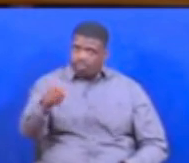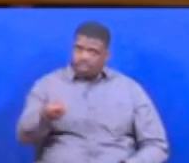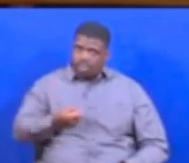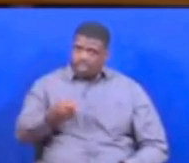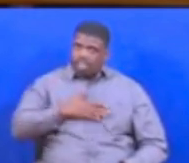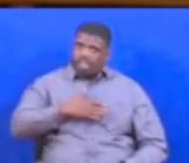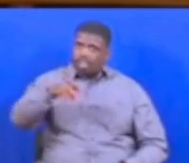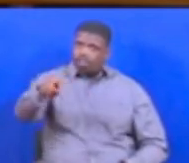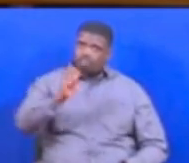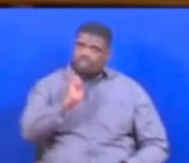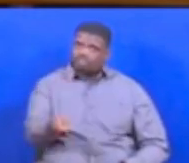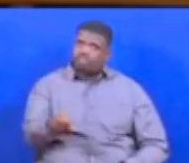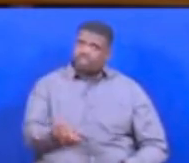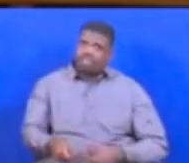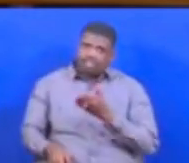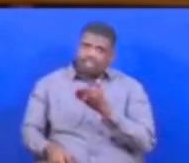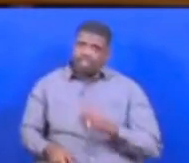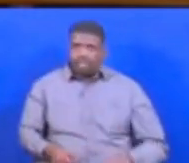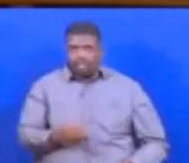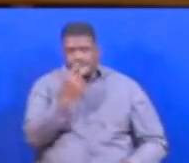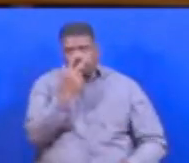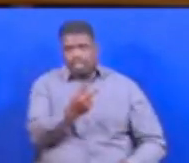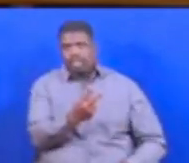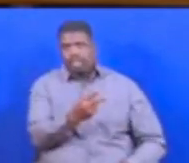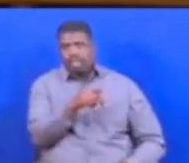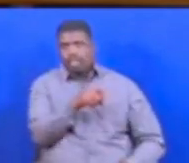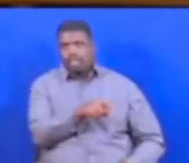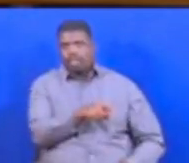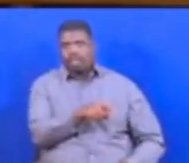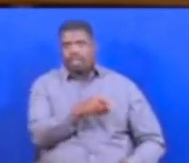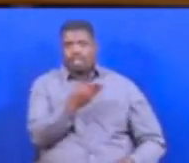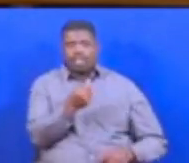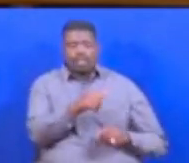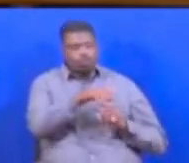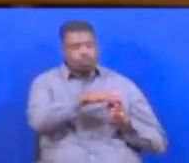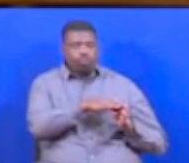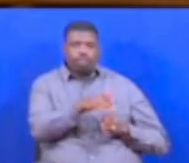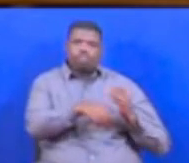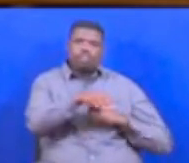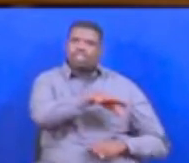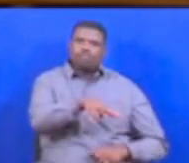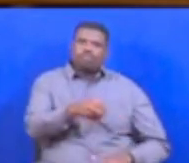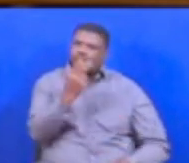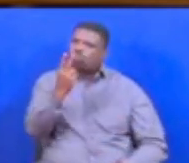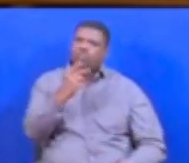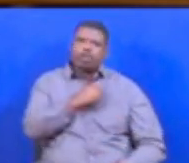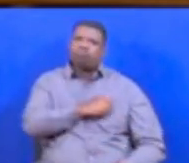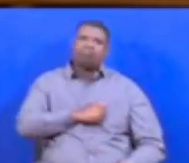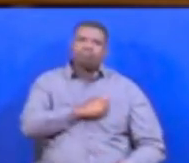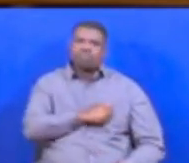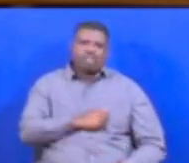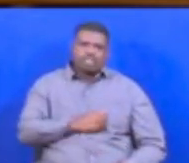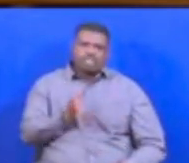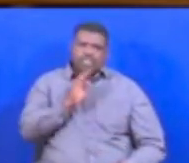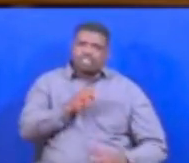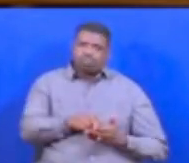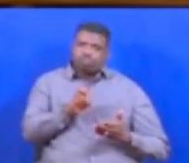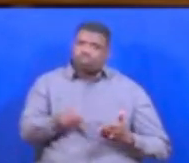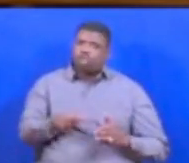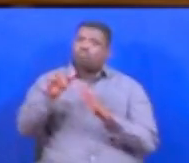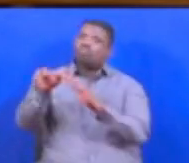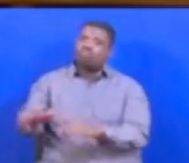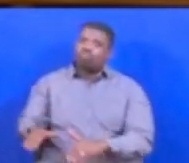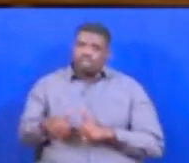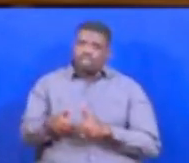angu hapo speak mimi ni kiangariaga hela unaso tumia kwenye jimbo huwa na konea uluma na siku kijia kutoka kwenye umunge